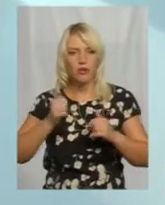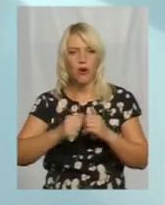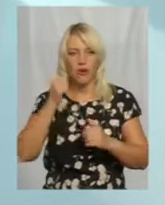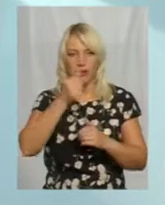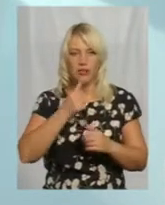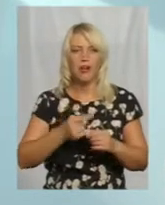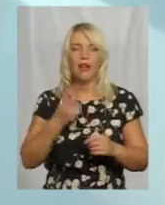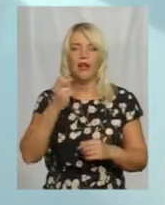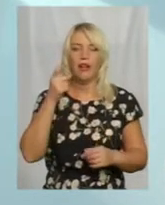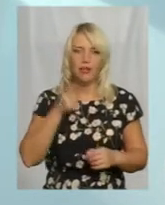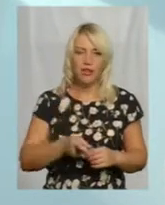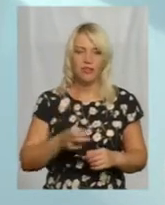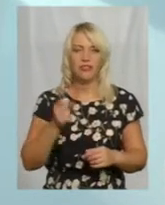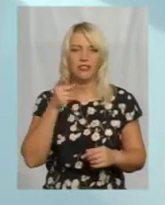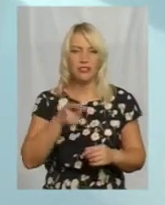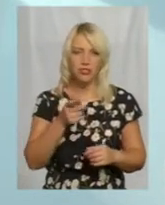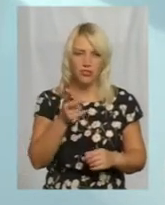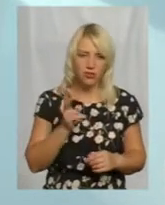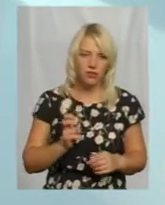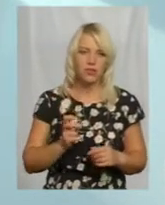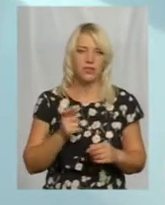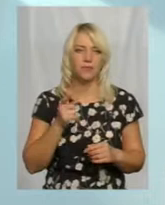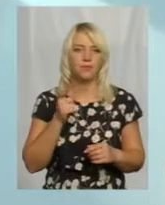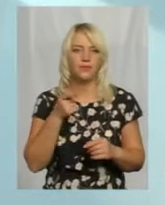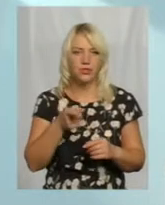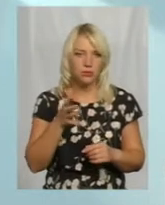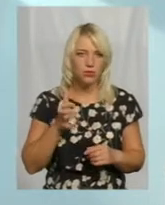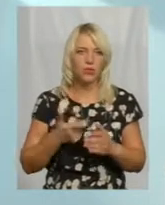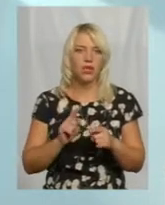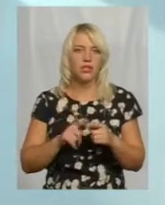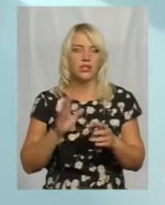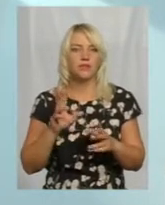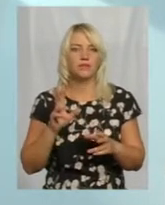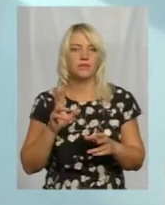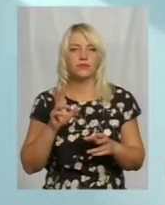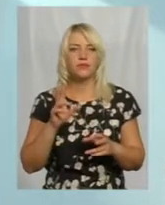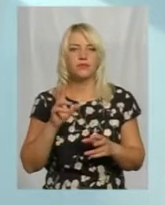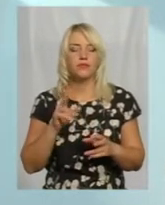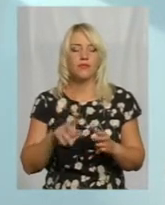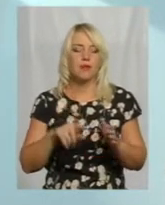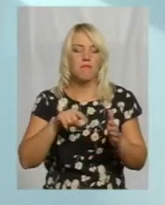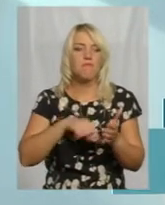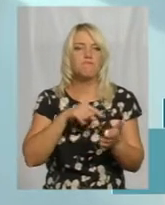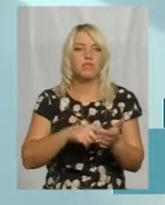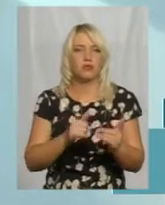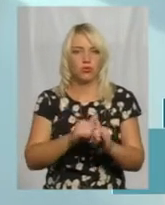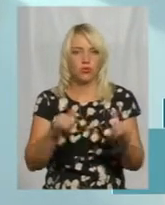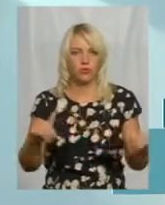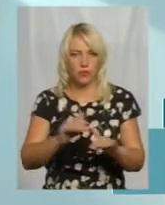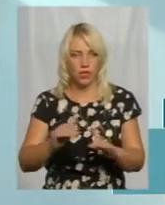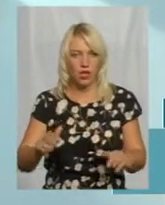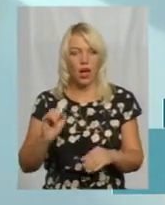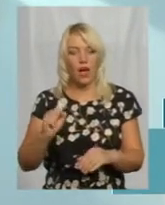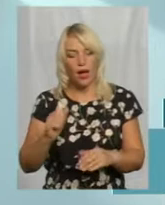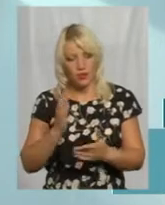тисячу, півтори тисячі. В більшості це учні, це йдуть перший клас, більше дітей, це в міській місцевості. Але ріст